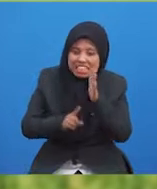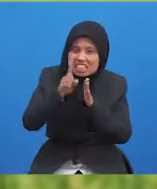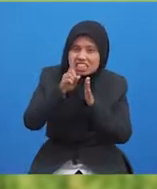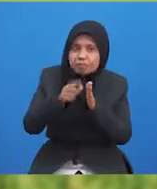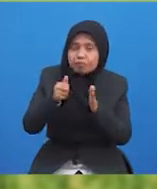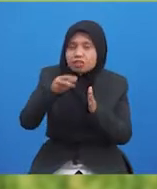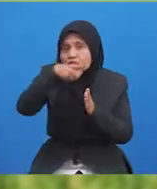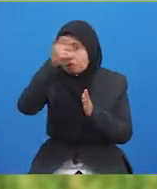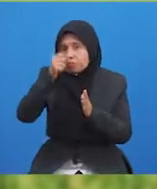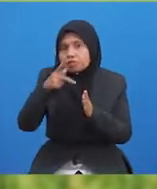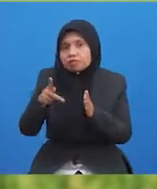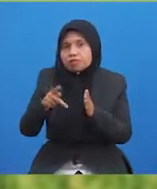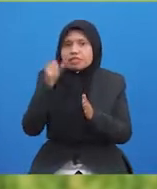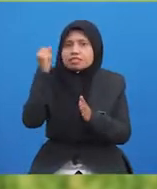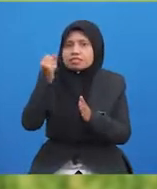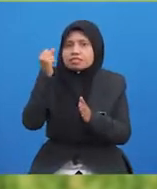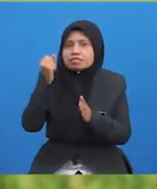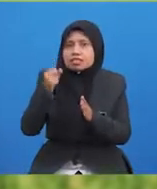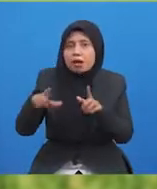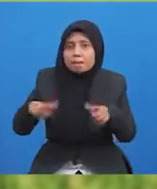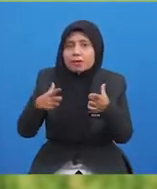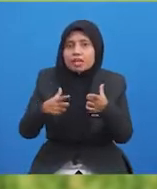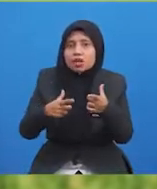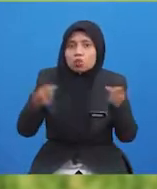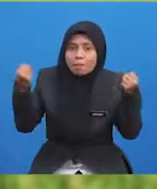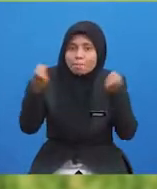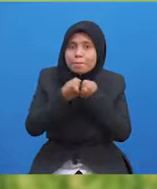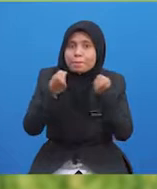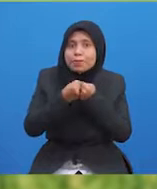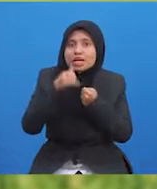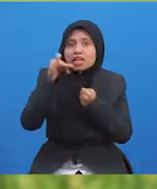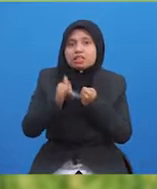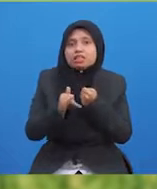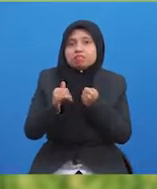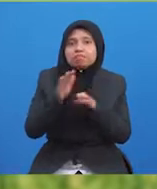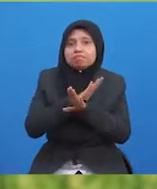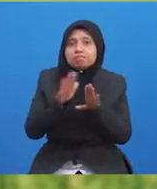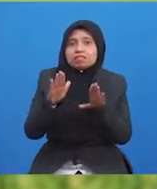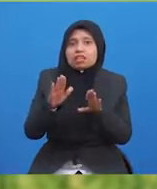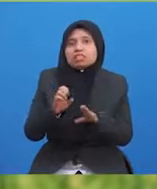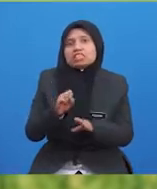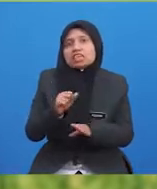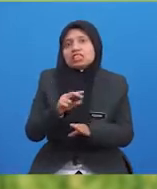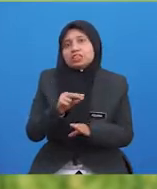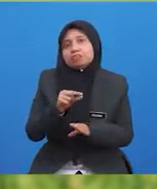Ia menyebabkan sering berlaku perlanggaran yang sengaja atau tidak sengaja.